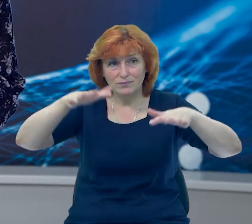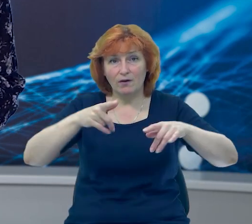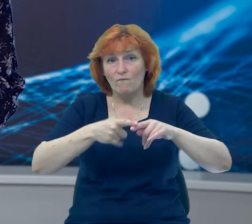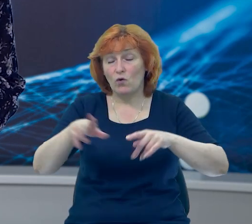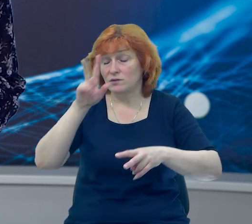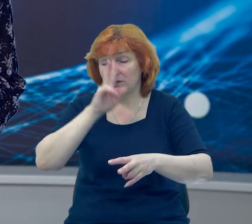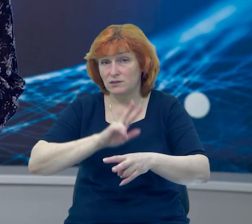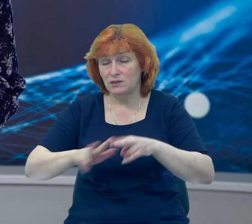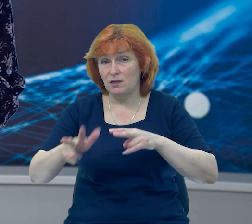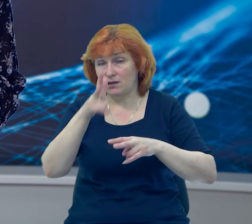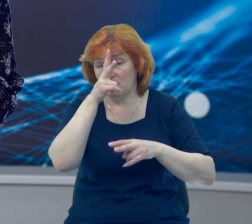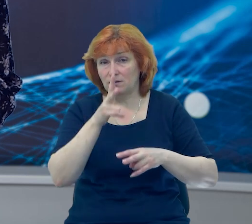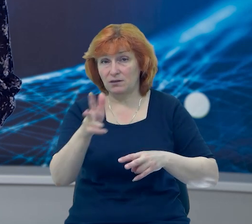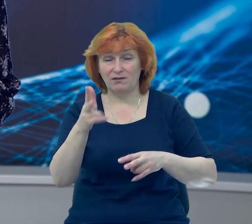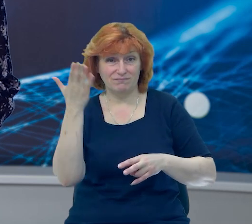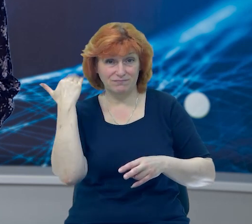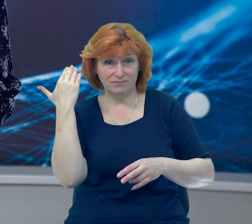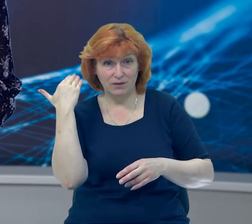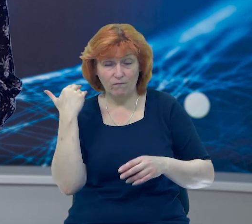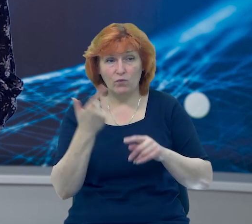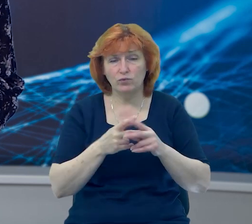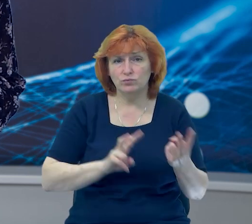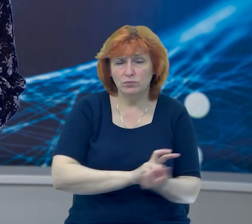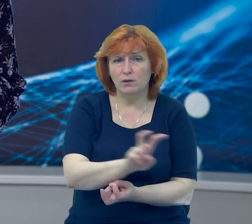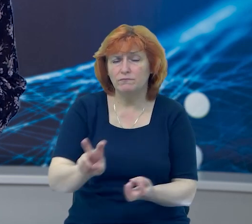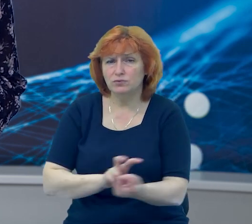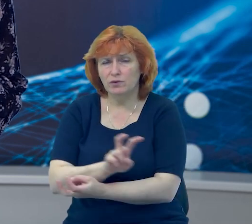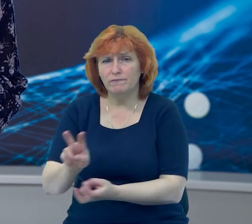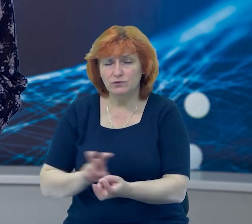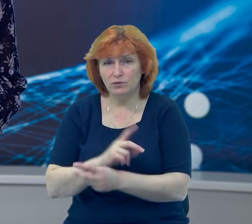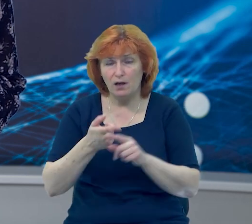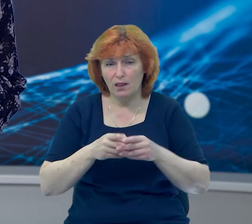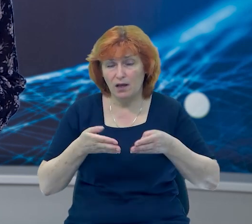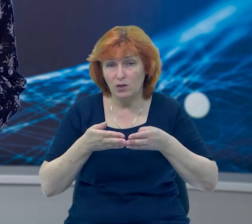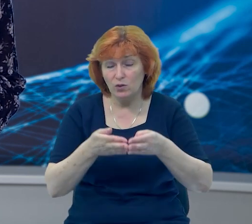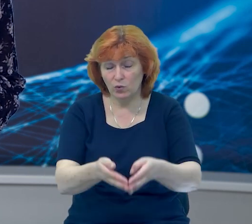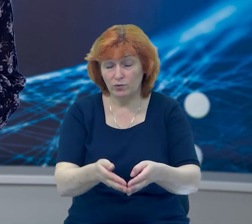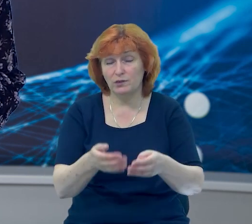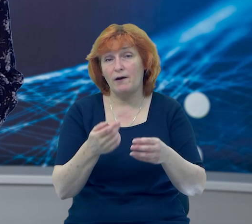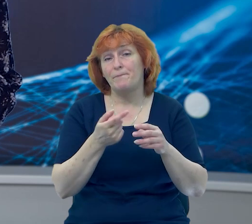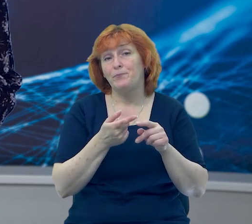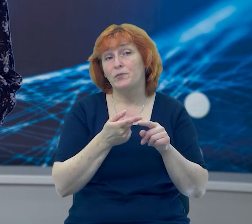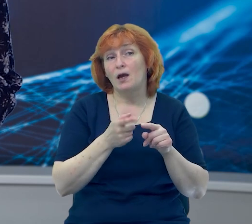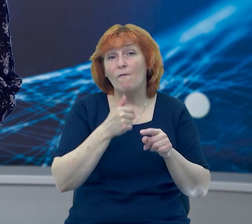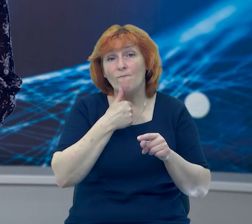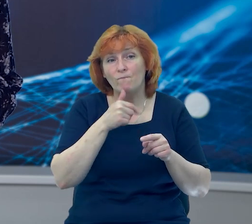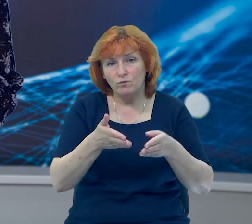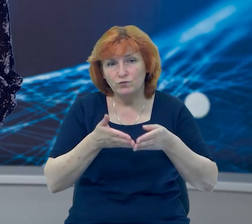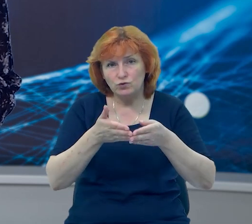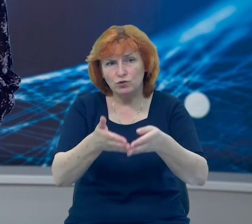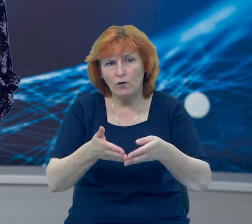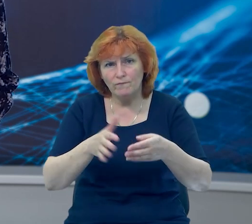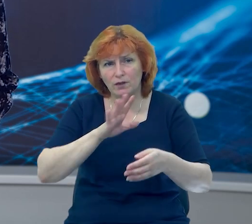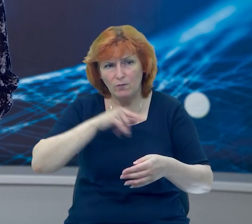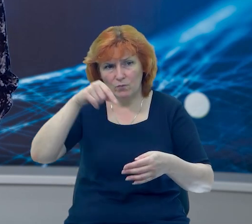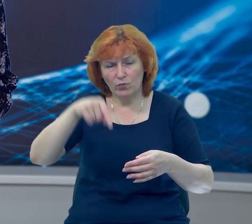три з половиною місяці тому. Як розказав староста Задесенського старостинського округу Леонід Ляшик, в човні нарахували